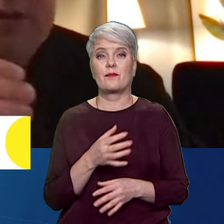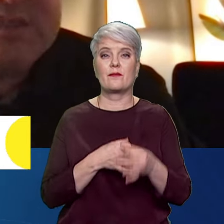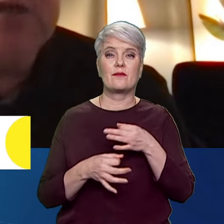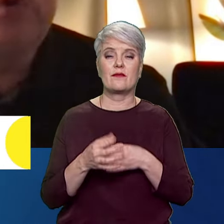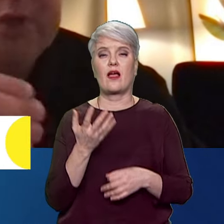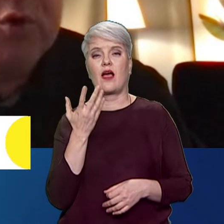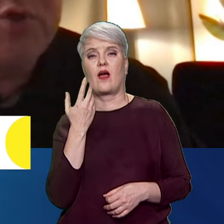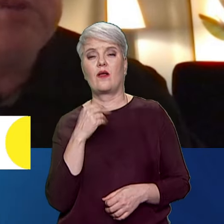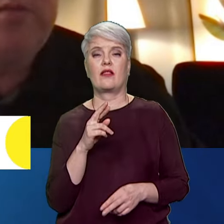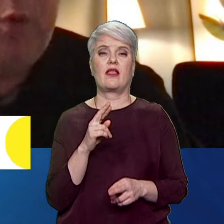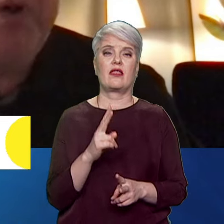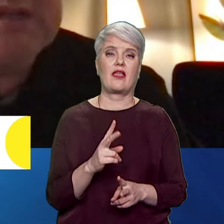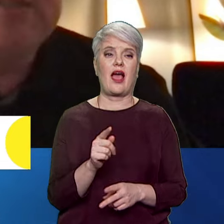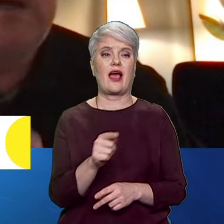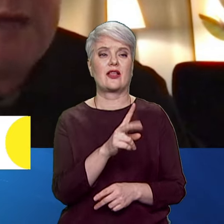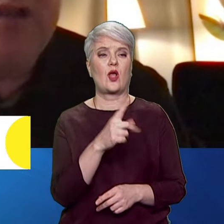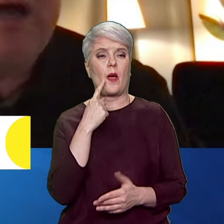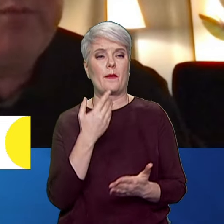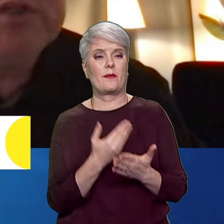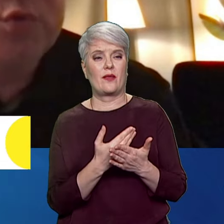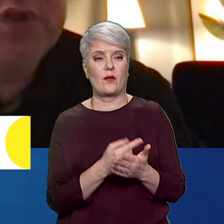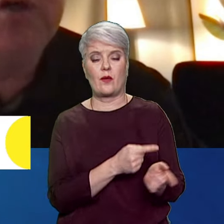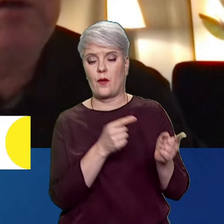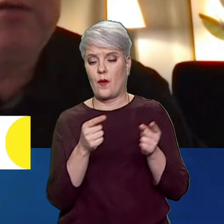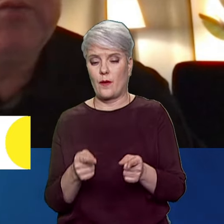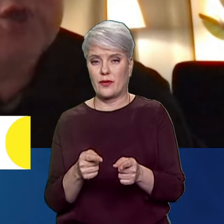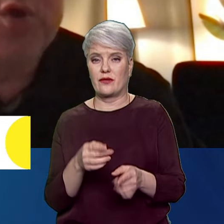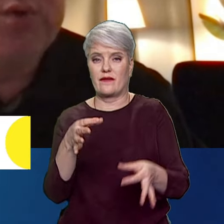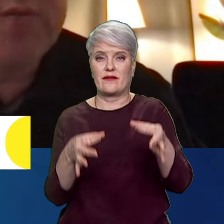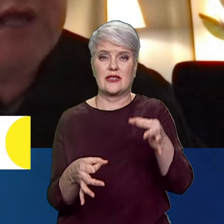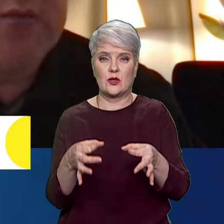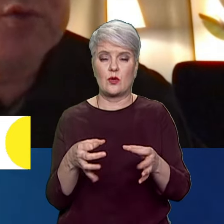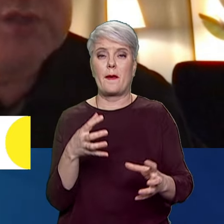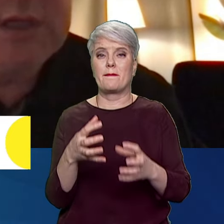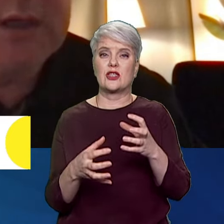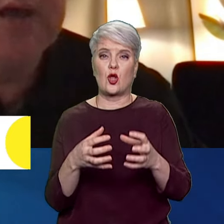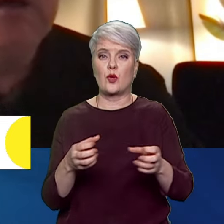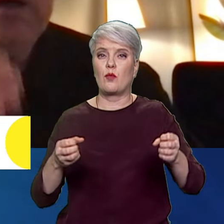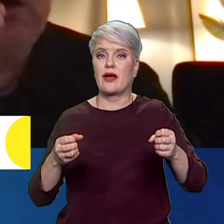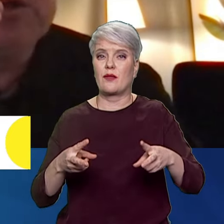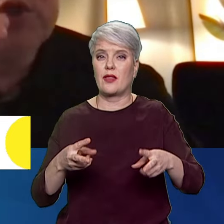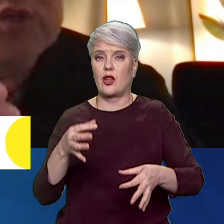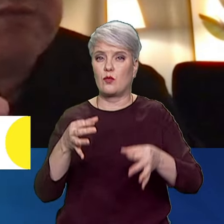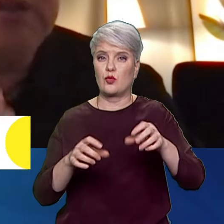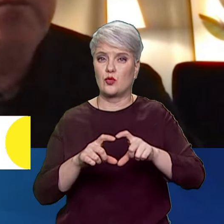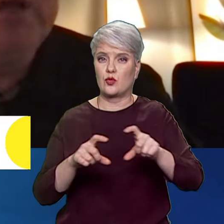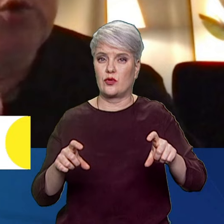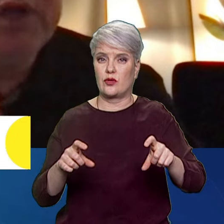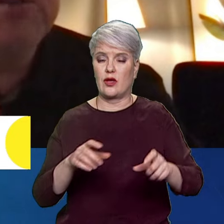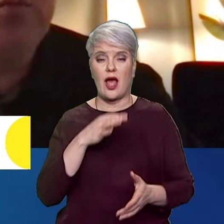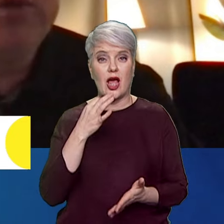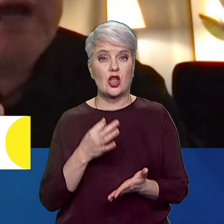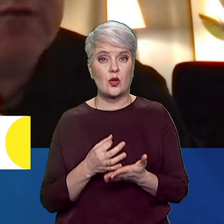ці, хто підозрюється, опиняться на лаві підсудних в Міжнародному кримінальному суді. Досвід